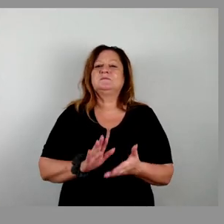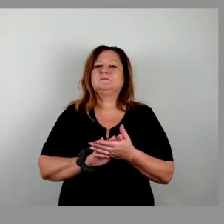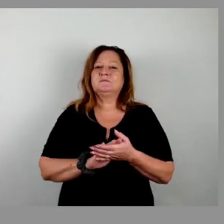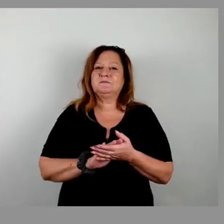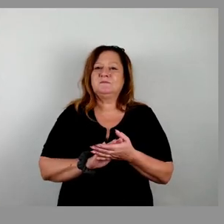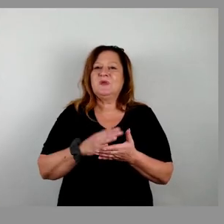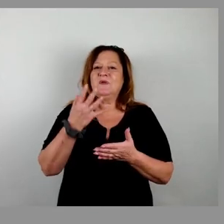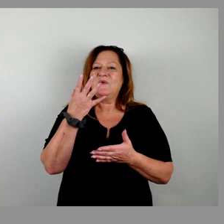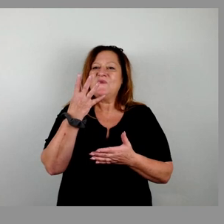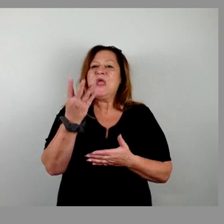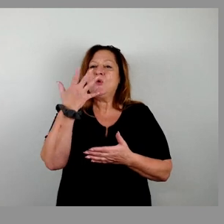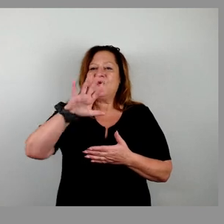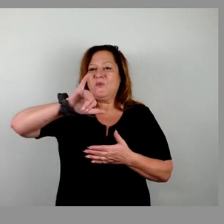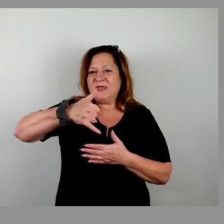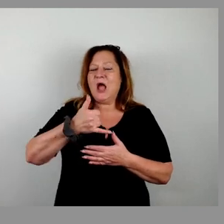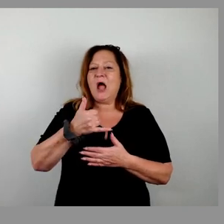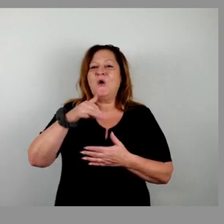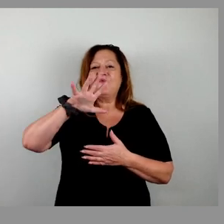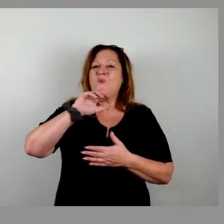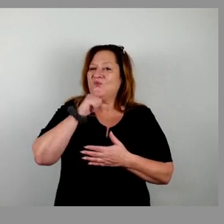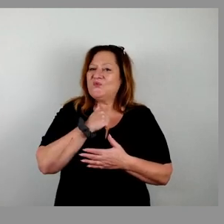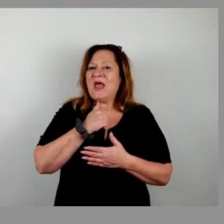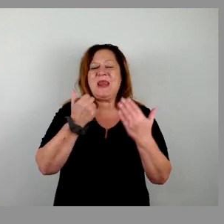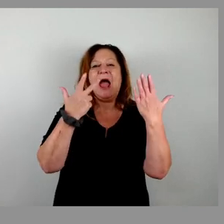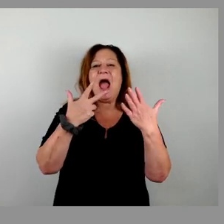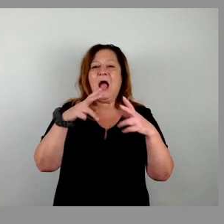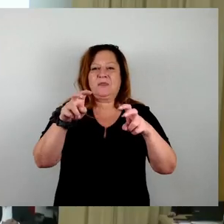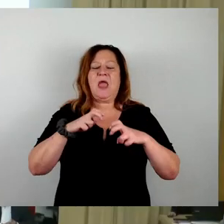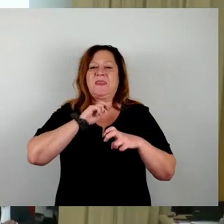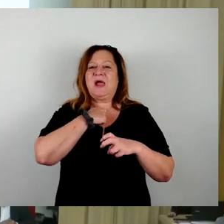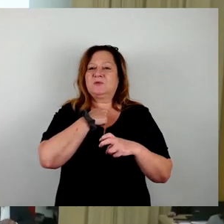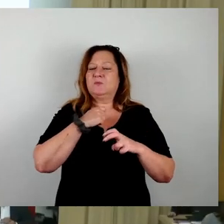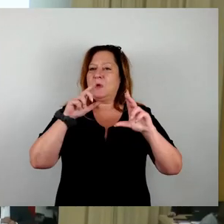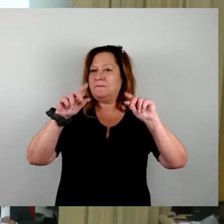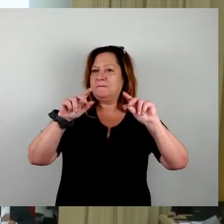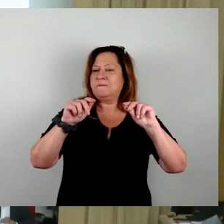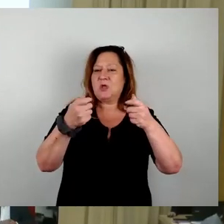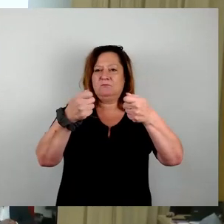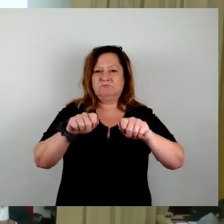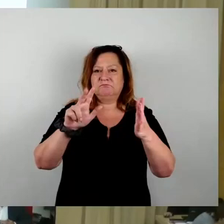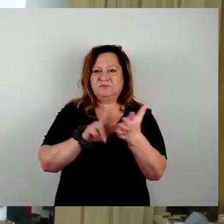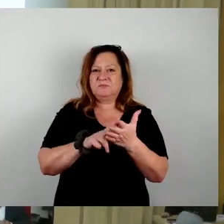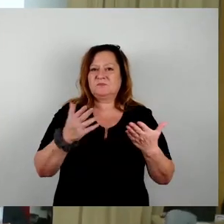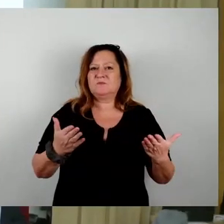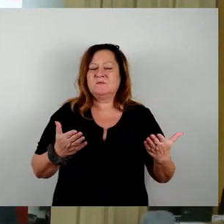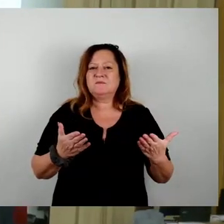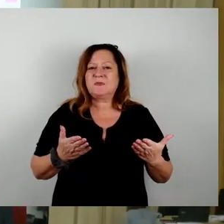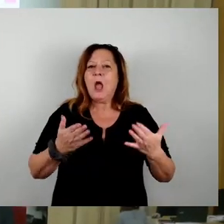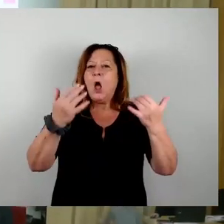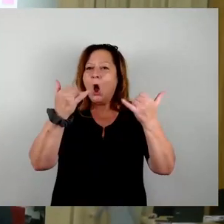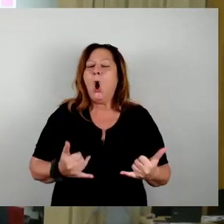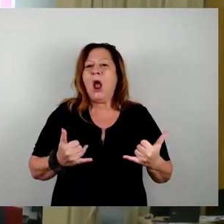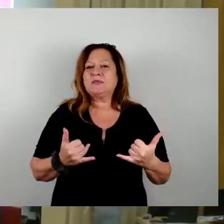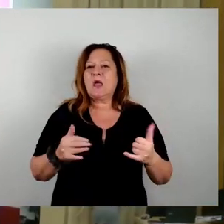54, ja, 5, nein, 8 Enthaltungen damit so beschlossen. Ich schließe für heute die Sitzung. Sie